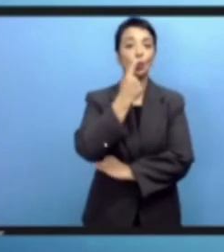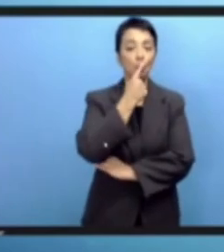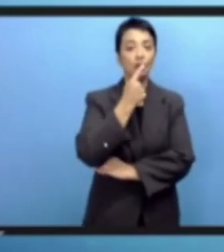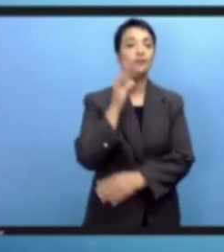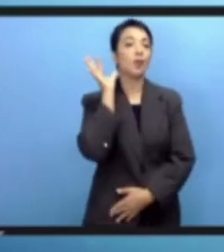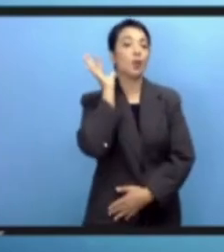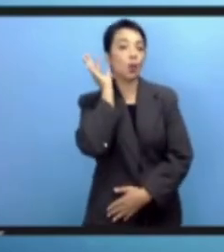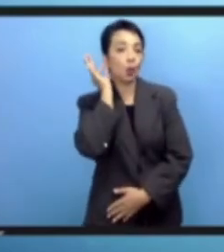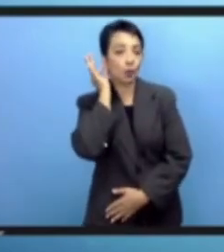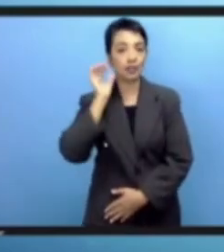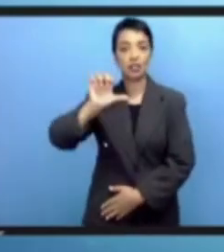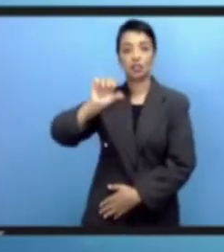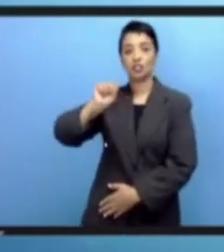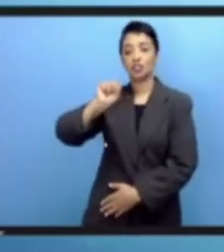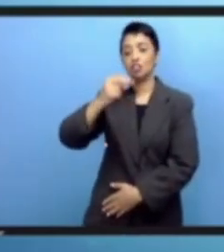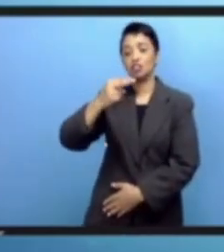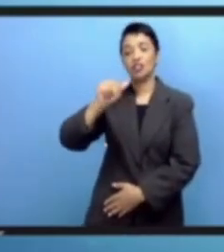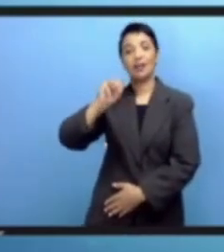جزيلا